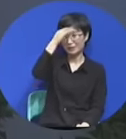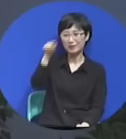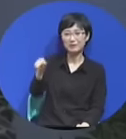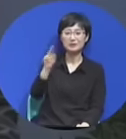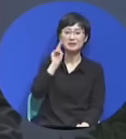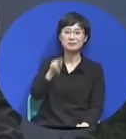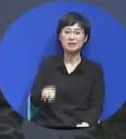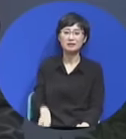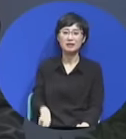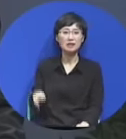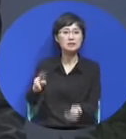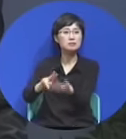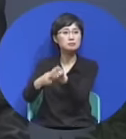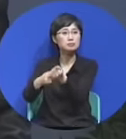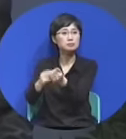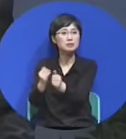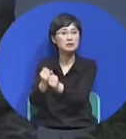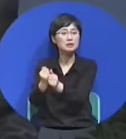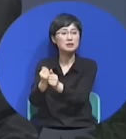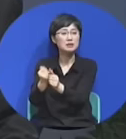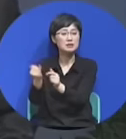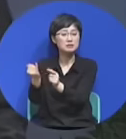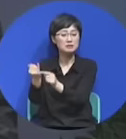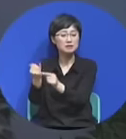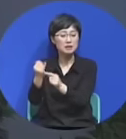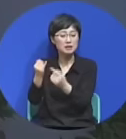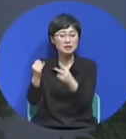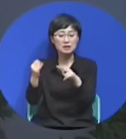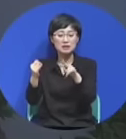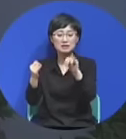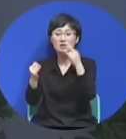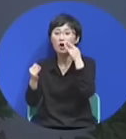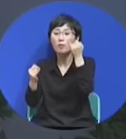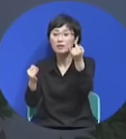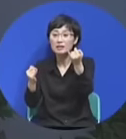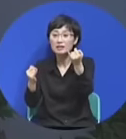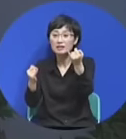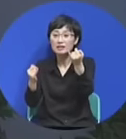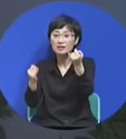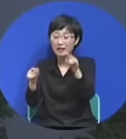자기 시어머니 하고 자기 같이 점치러 왔대요